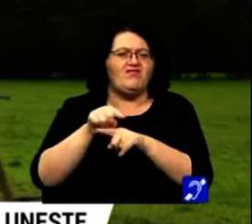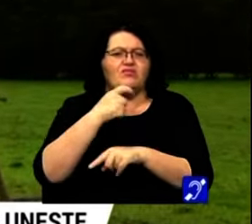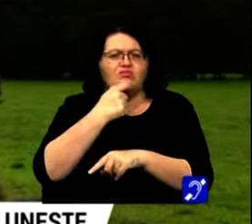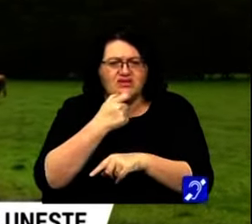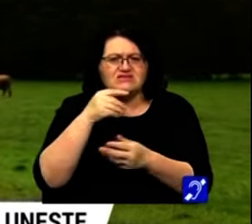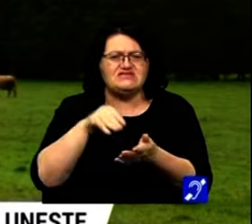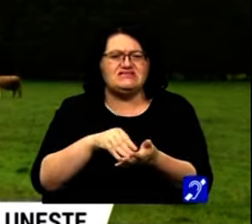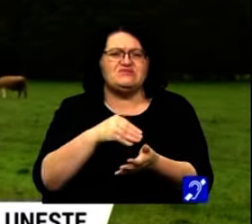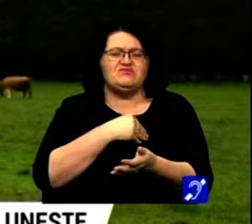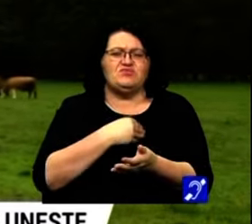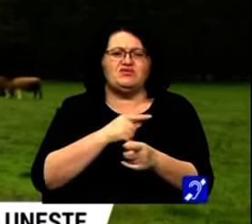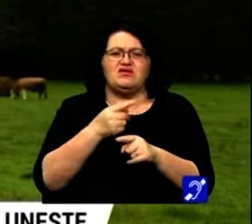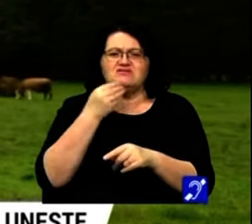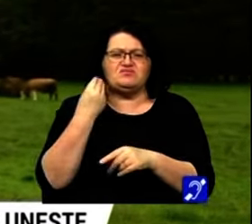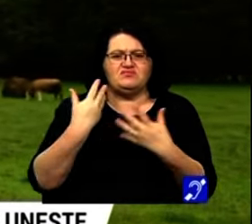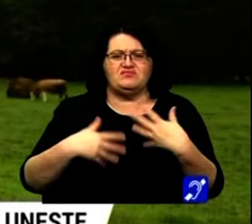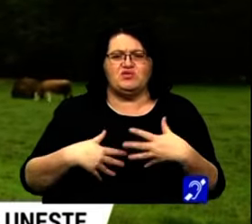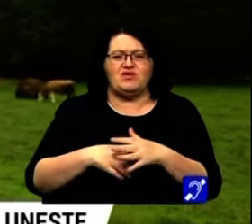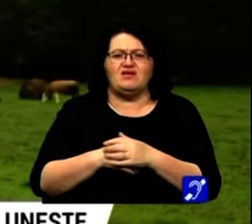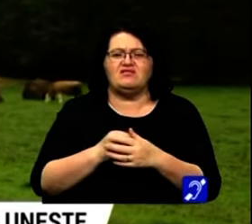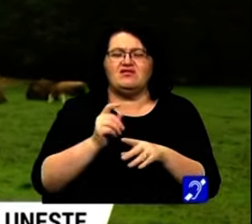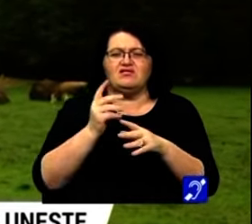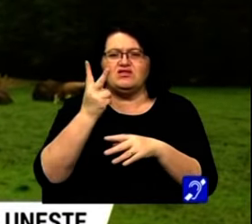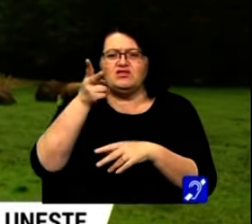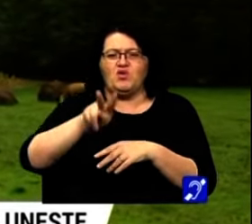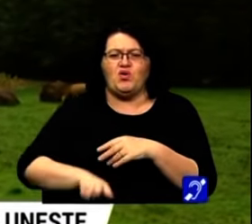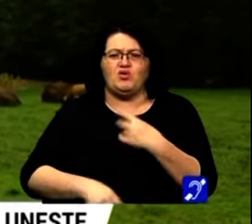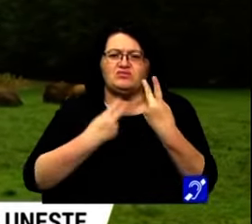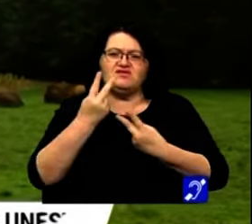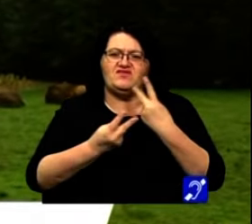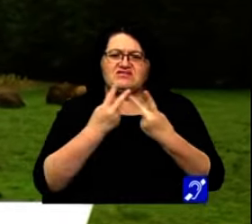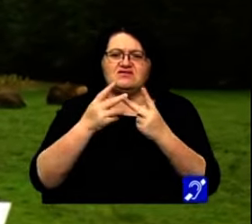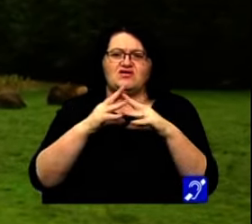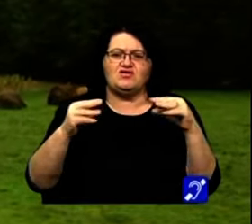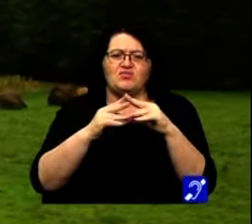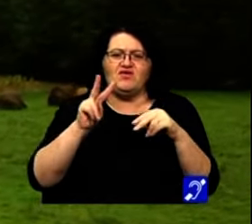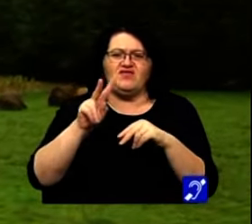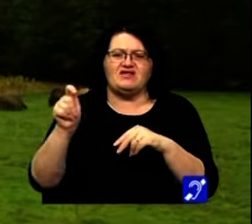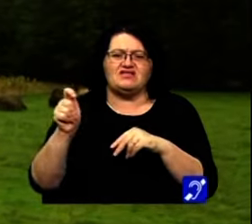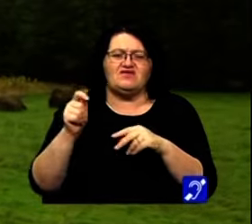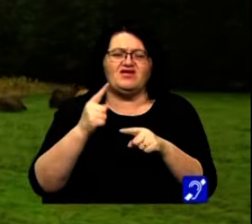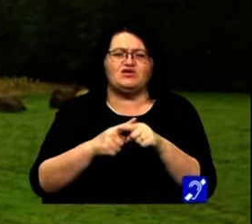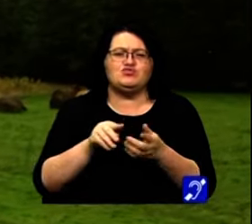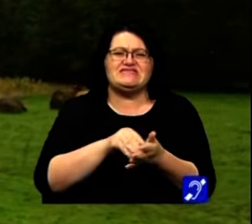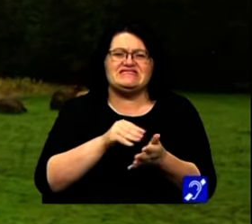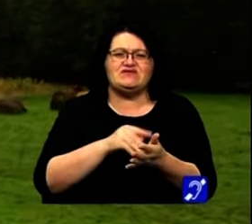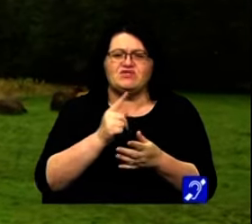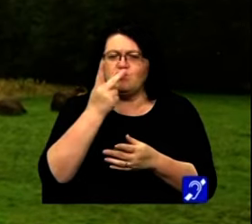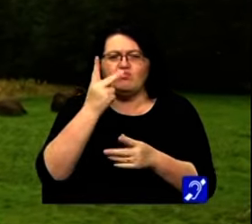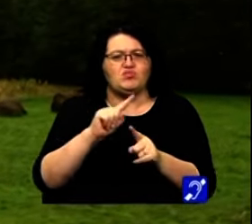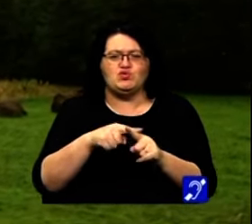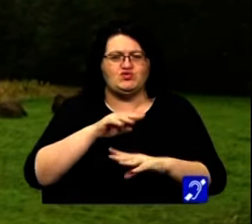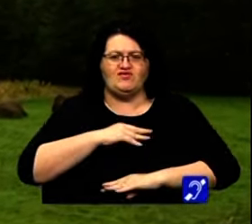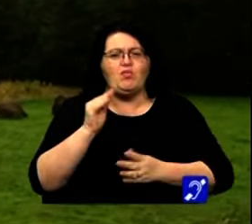pădurele simt spiritul și este ceva minunat. Am petrecut două luni explorând această țară pe Via Transilvanica și simt că nu am văzut